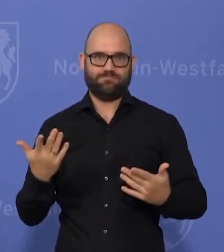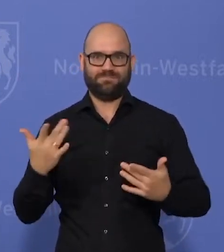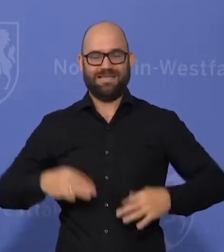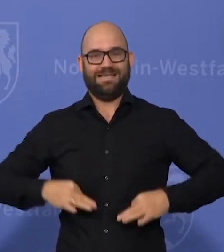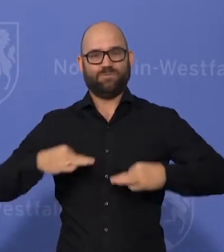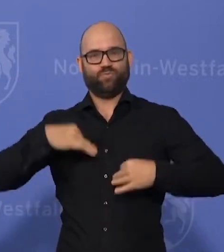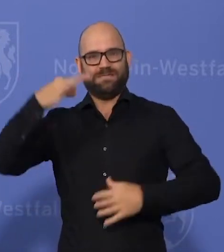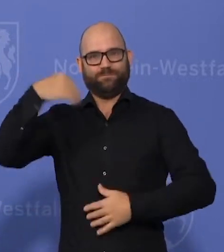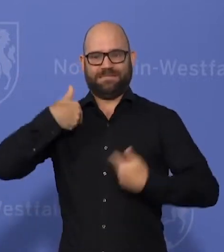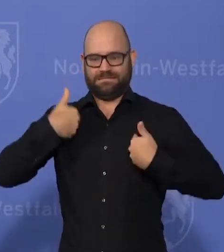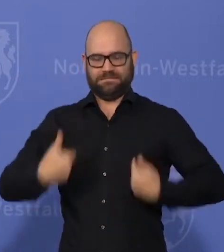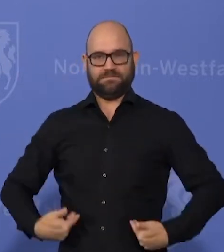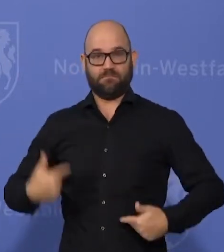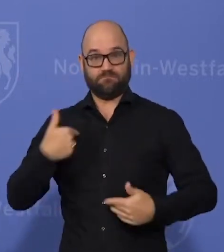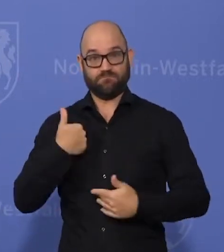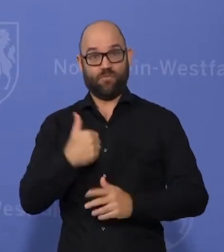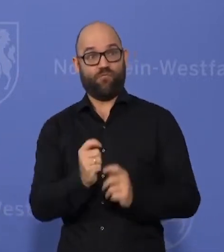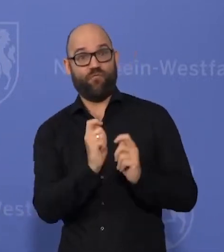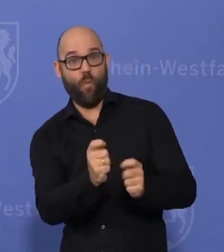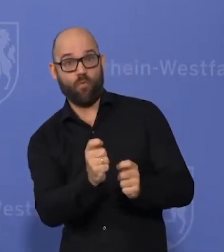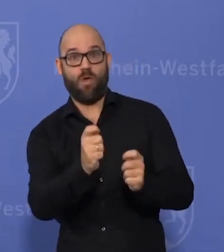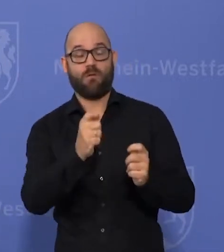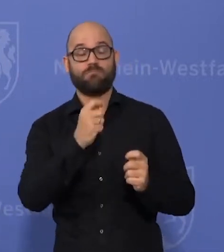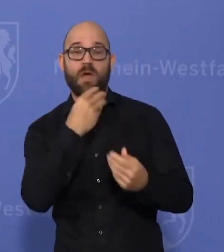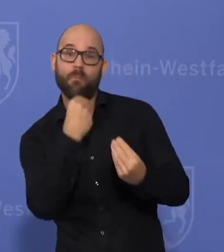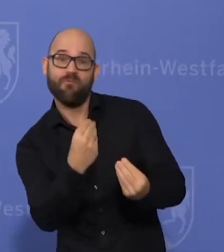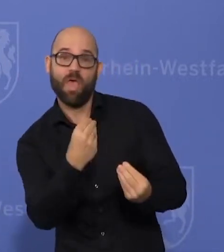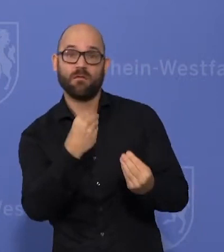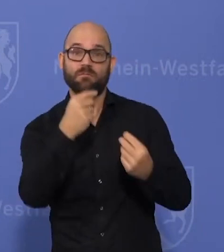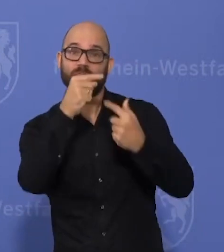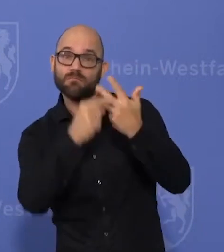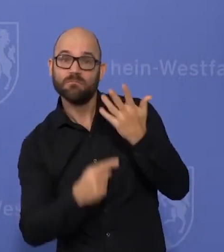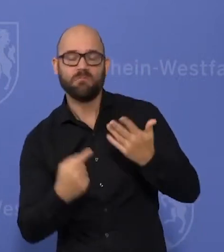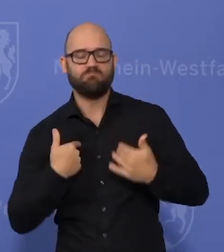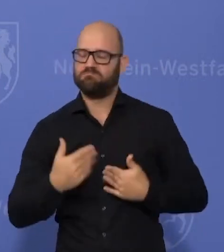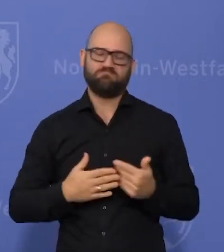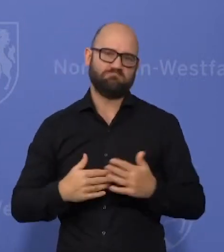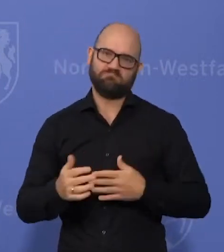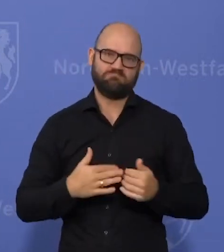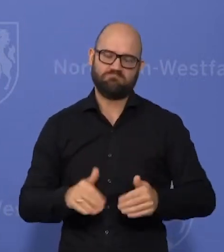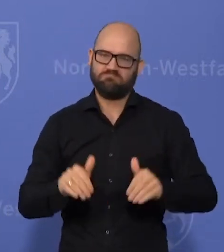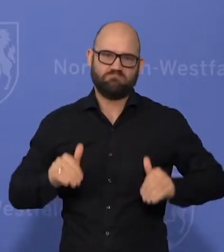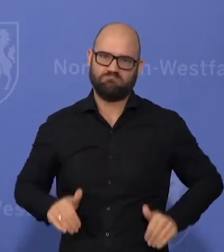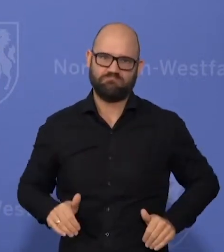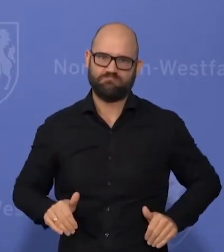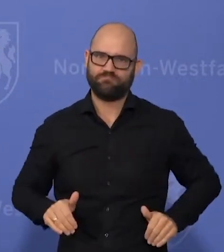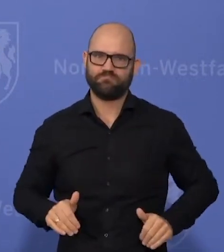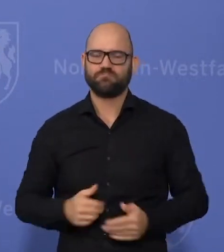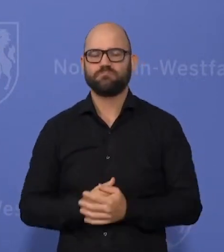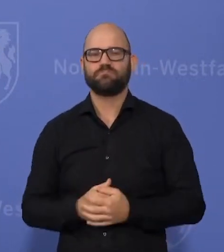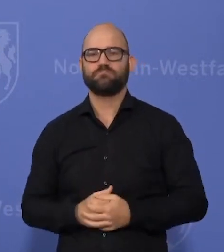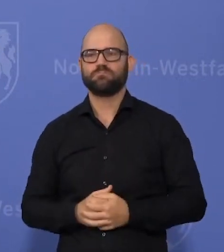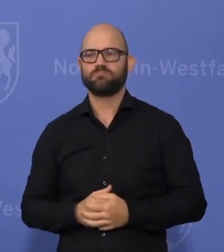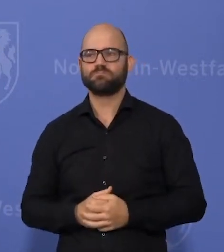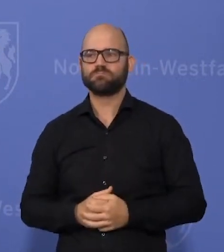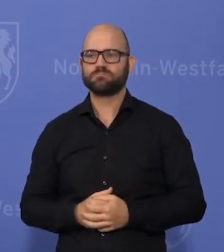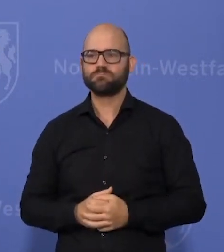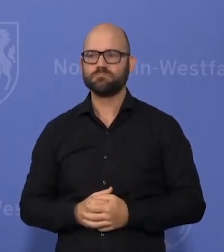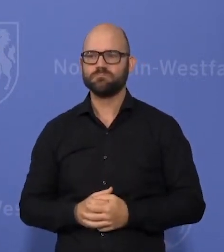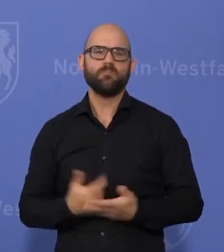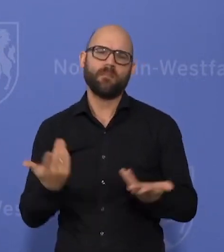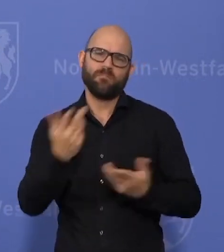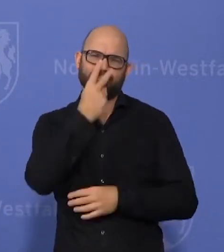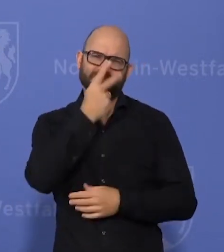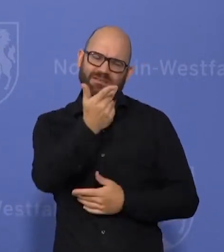Landesfachministern, was man jetzt klugerweise ab dem 10. Januar macht. Sie brauchen sich ja einfach nur die